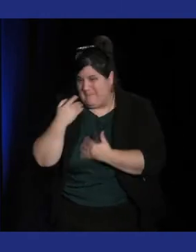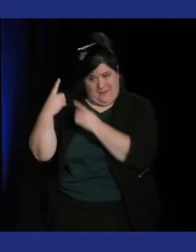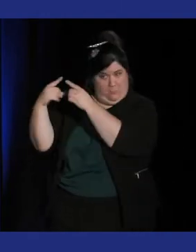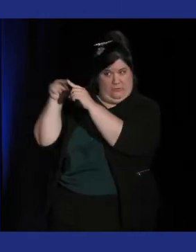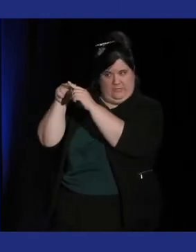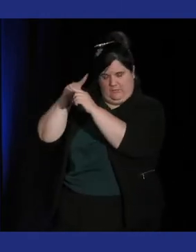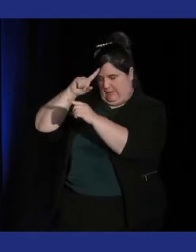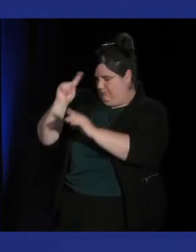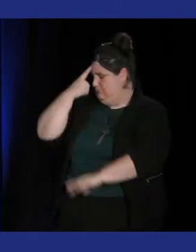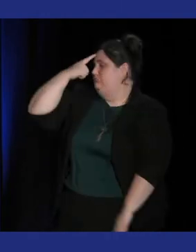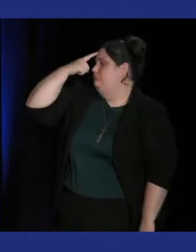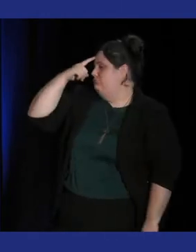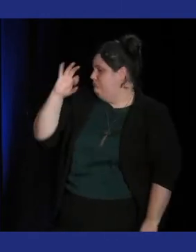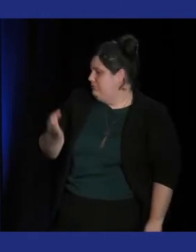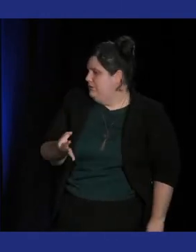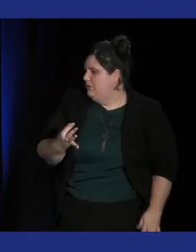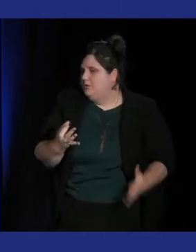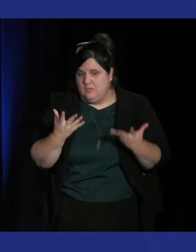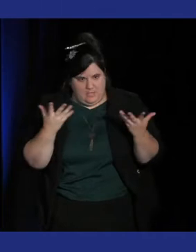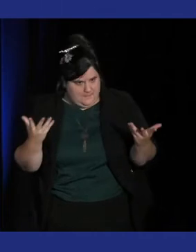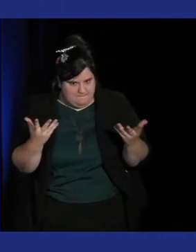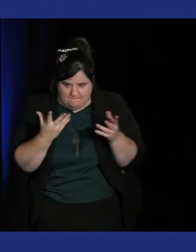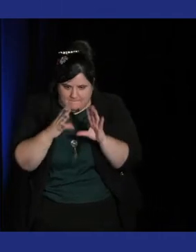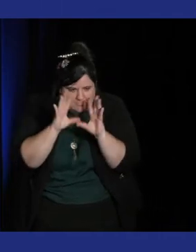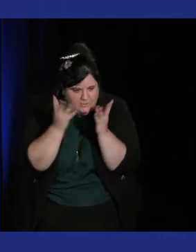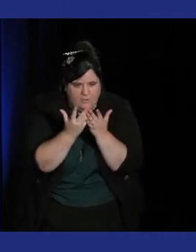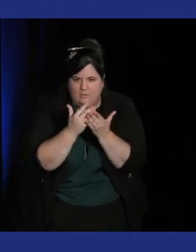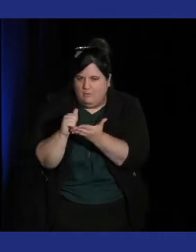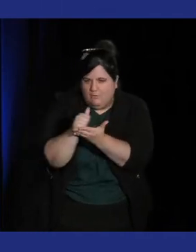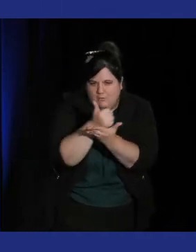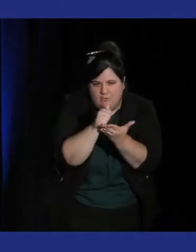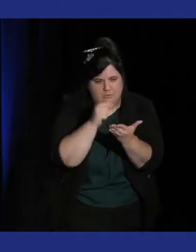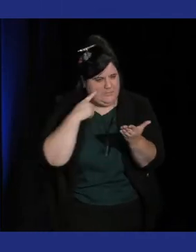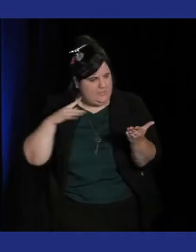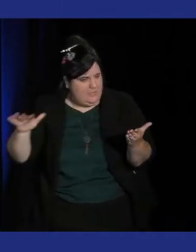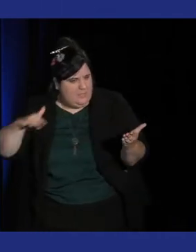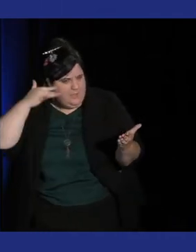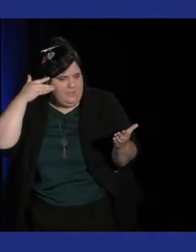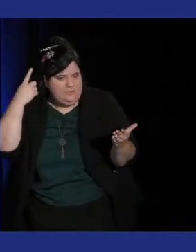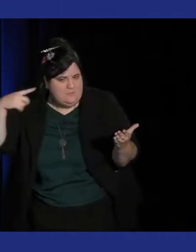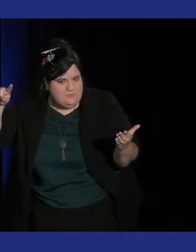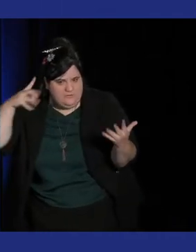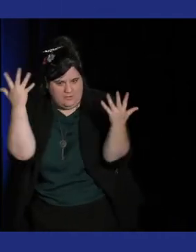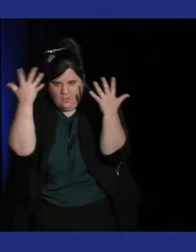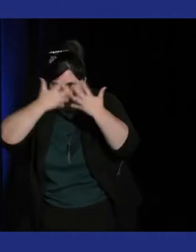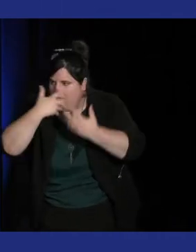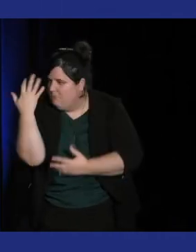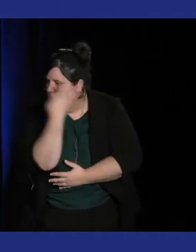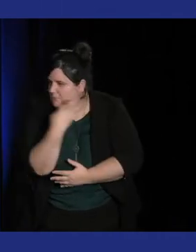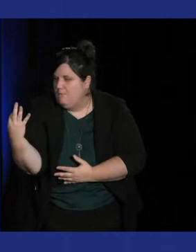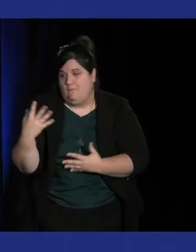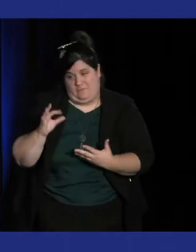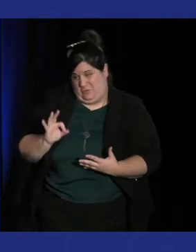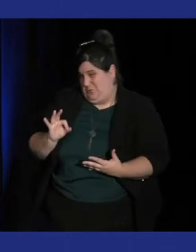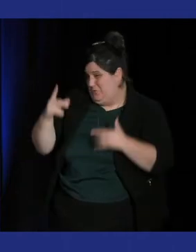la musique et les séquences de gameplay qui font que c aussi mémorable et que ça va autant s'intégrer dans l'univers du jeu parce que en plus toutes les musiques de